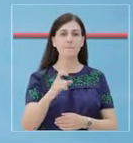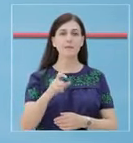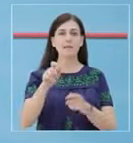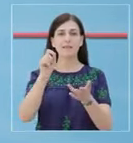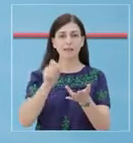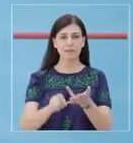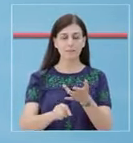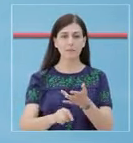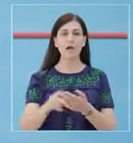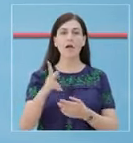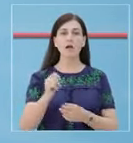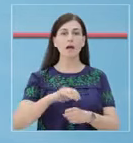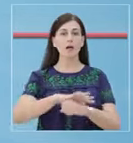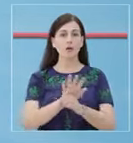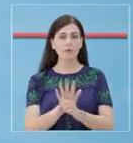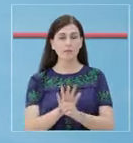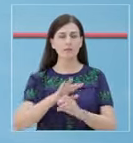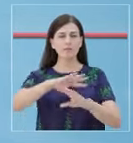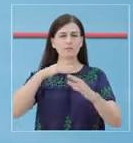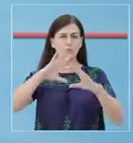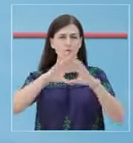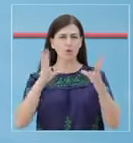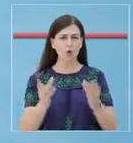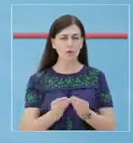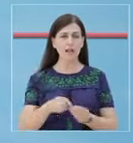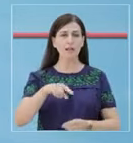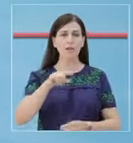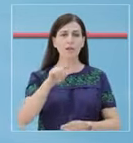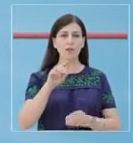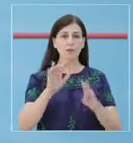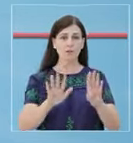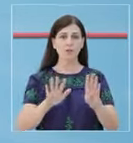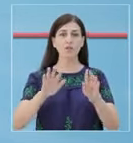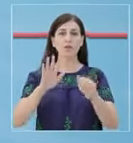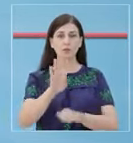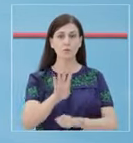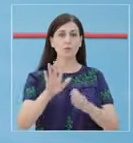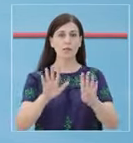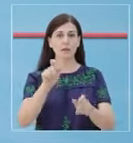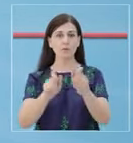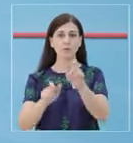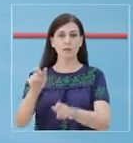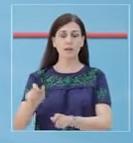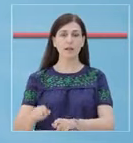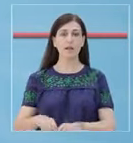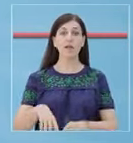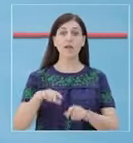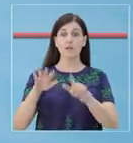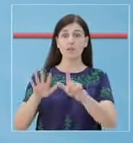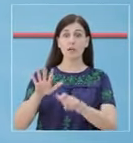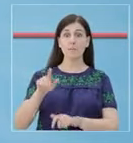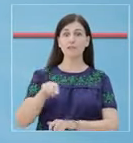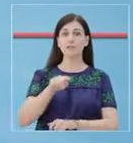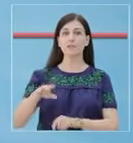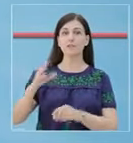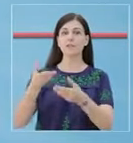.000 testimet dhe janë konfirmuar pozitiv me COVID-19 në 129 qytetar, prej të cilve 78